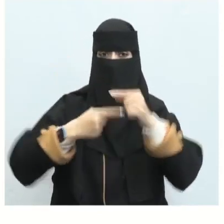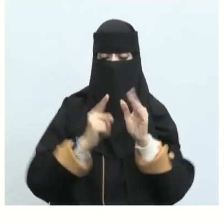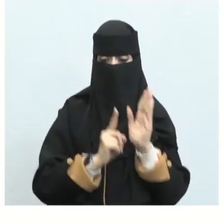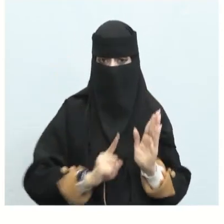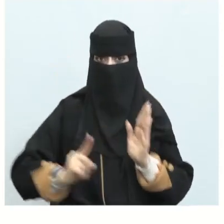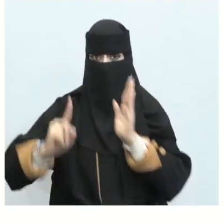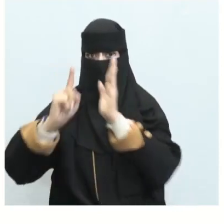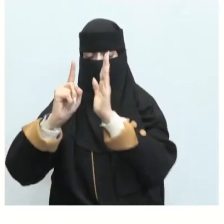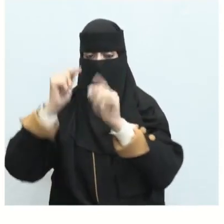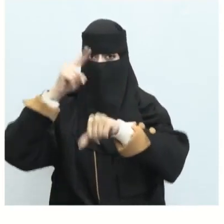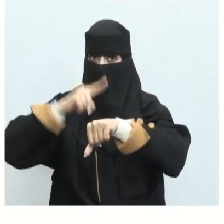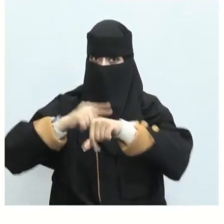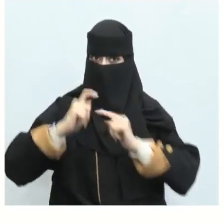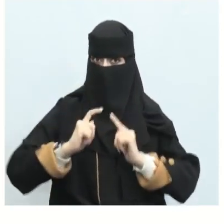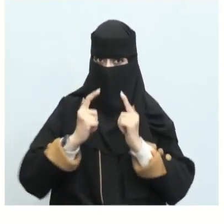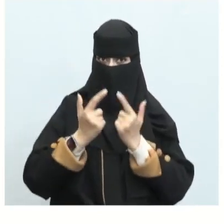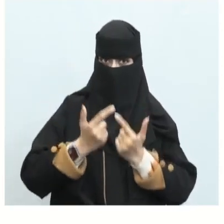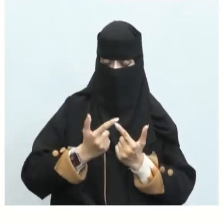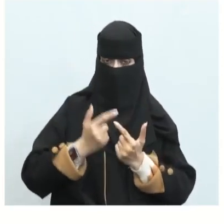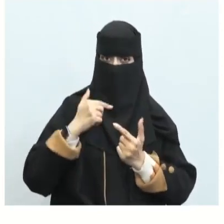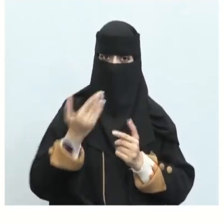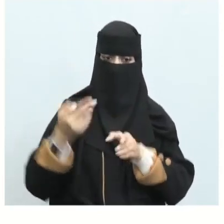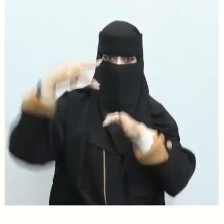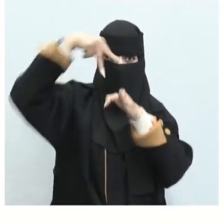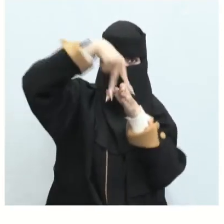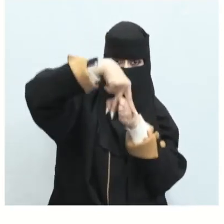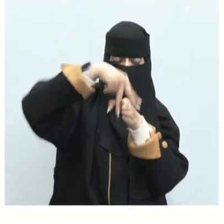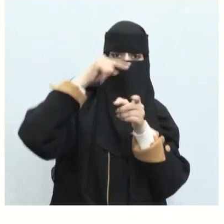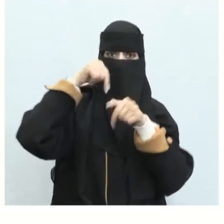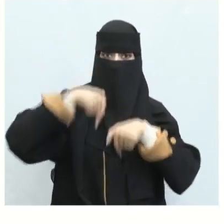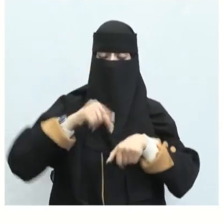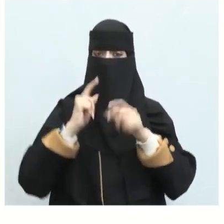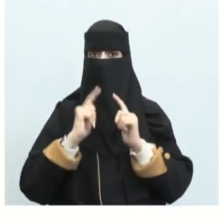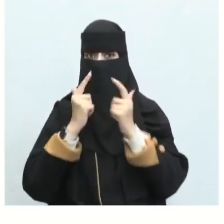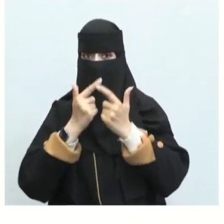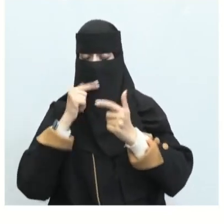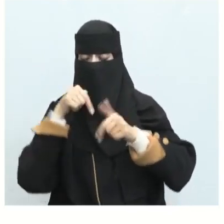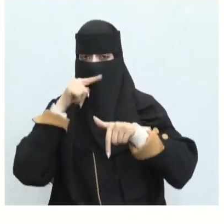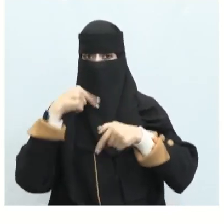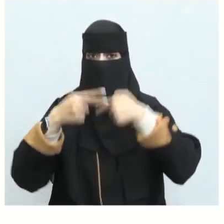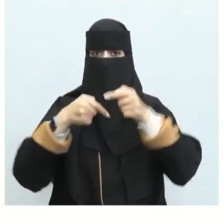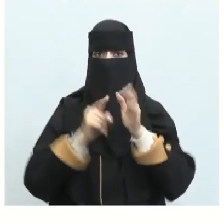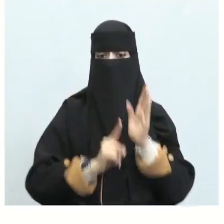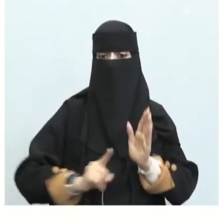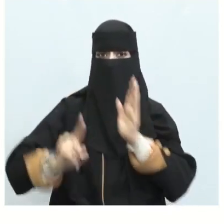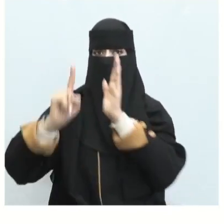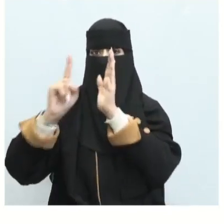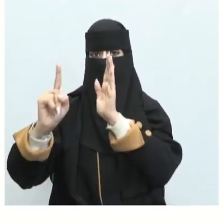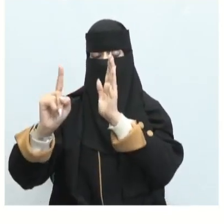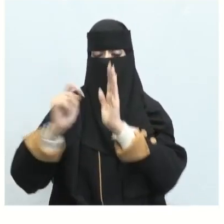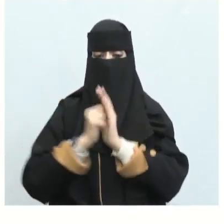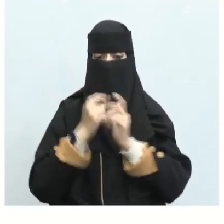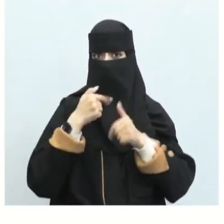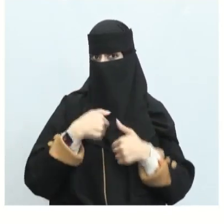ركبوا في حال حرب إذا ركبوا على خيولهم في حال الحرب والمعارك فهو دائما ما يكون قائد لهم ويتقدم تلك